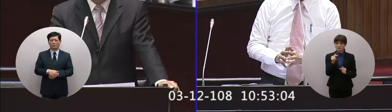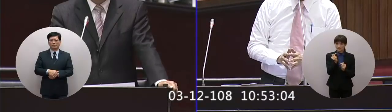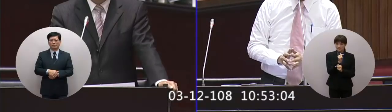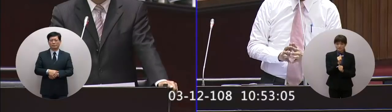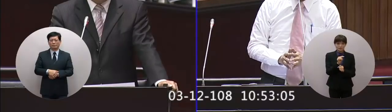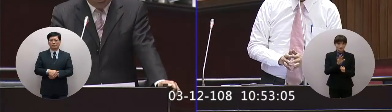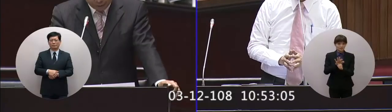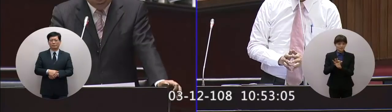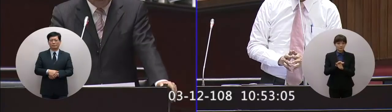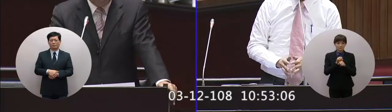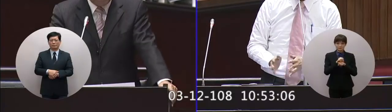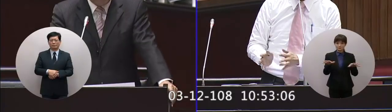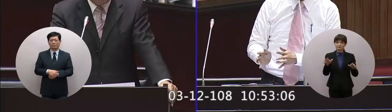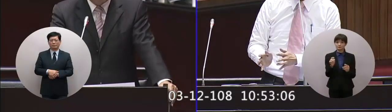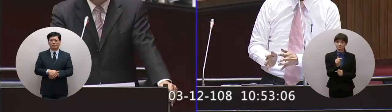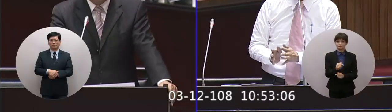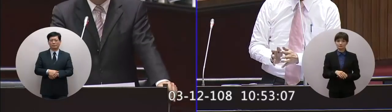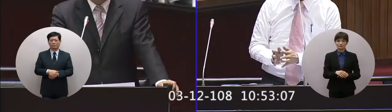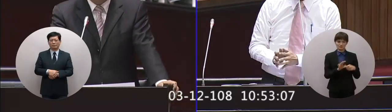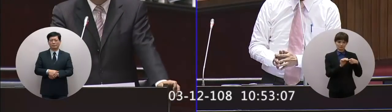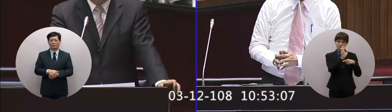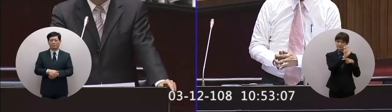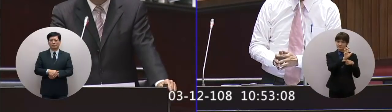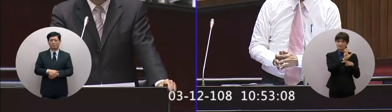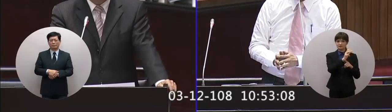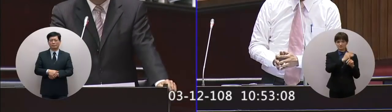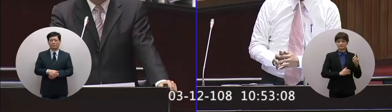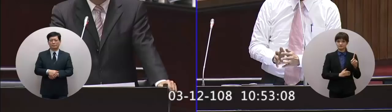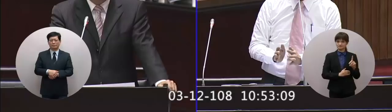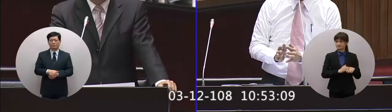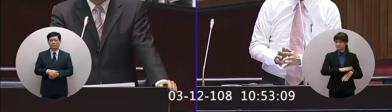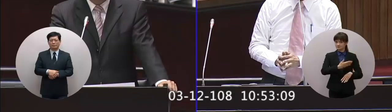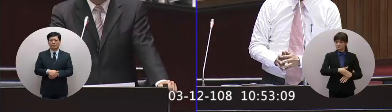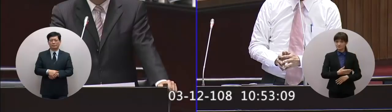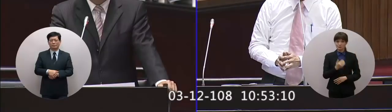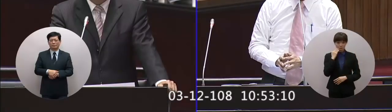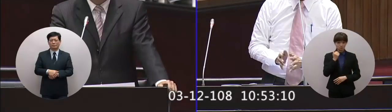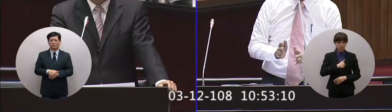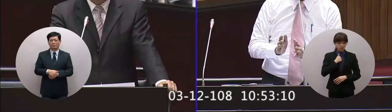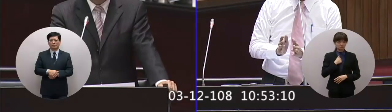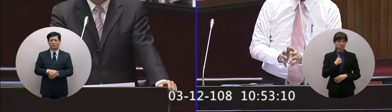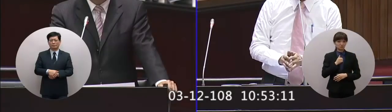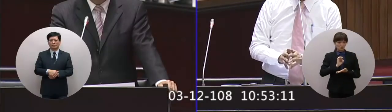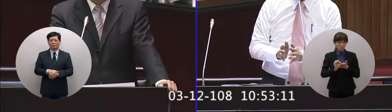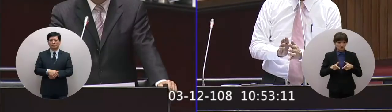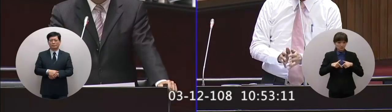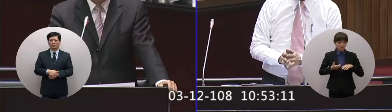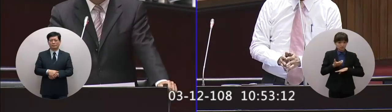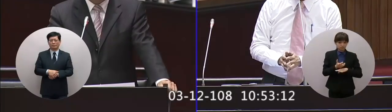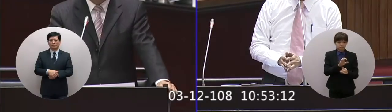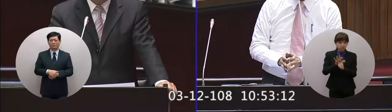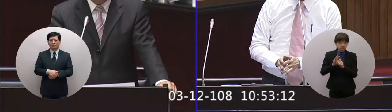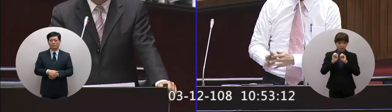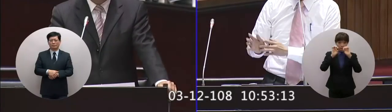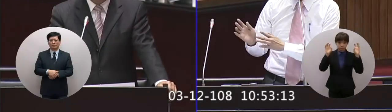高的普及到每個人這不可能只有百分之八十如果真的有心要做所以我覺得希望